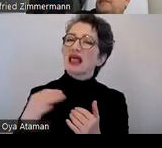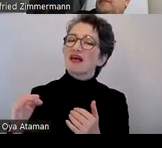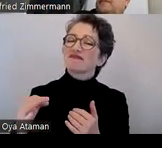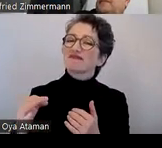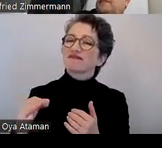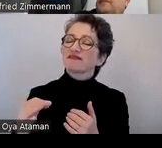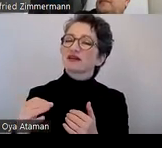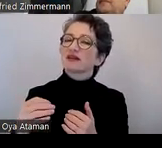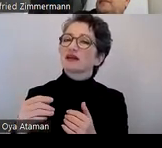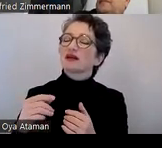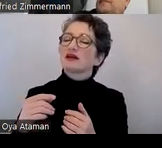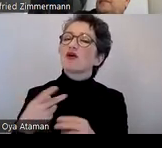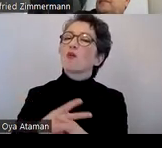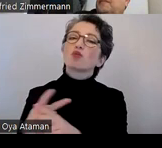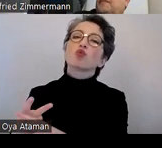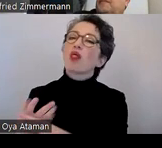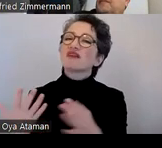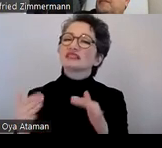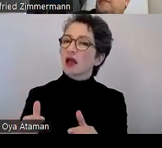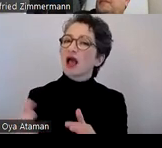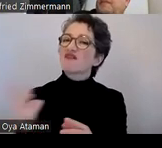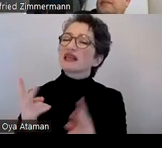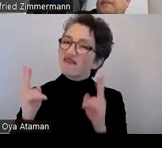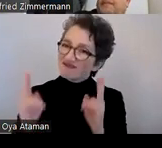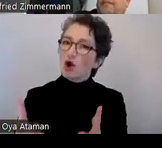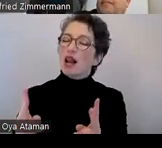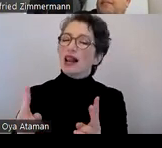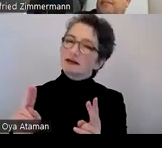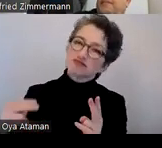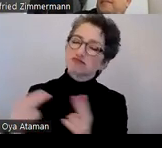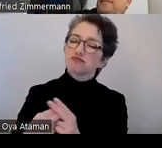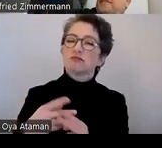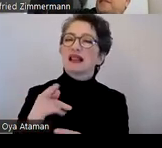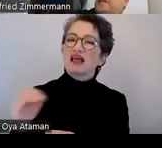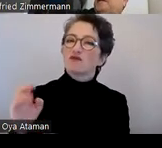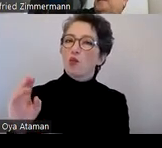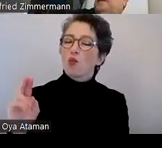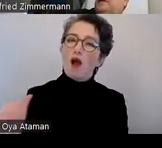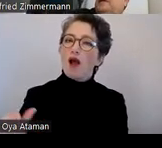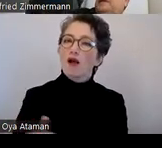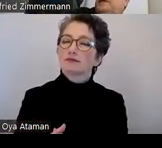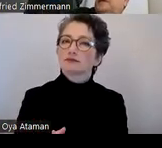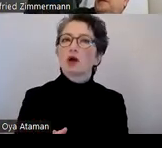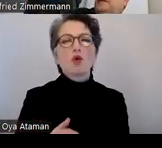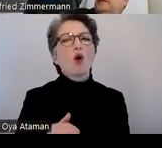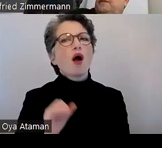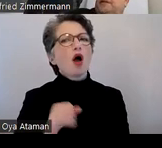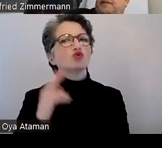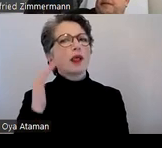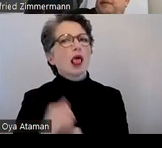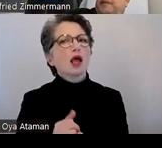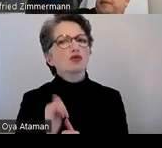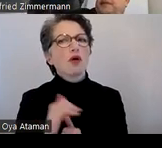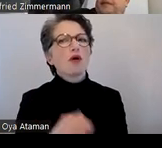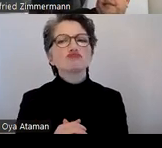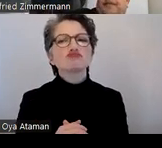welche tatsächlich PDF UA konform PDFs erzeugen kann man sich überlegen ja nehmen wir offline